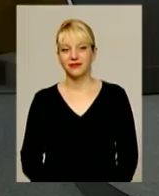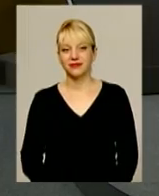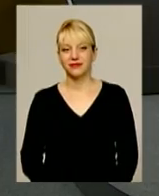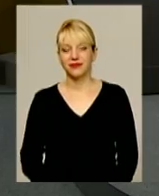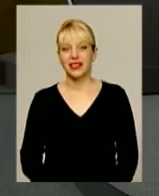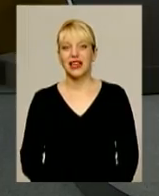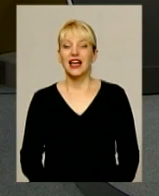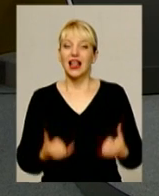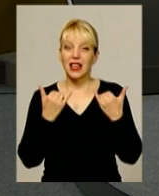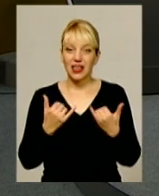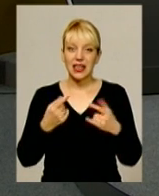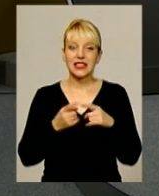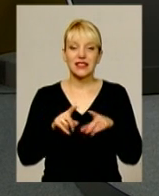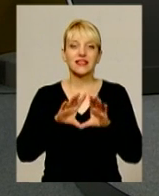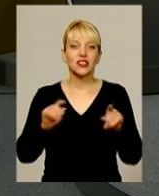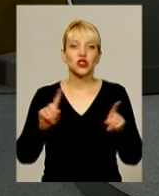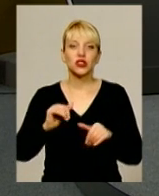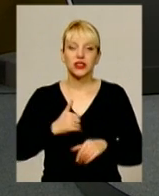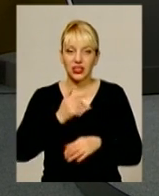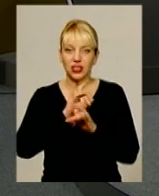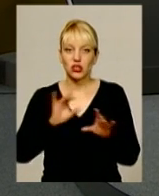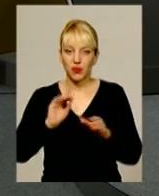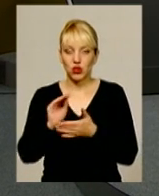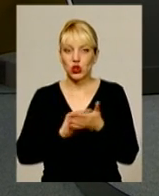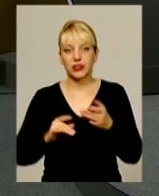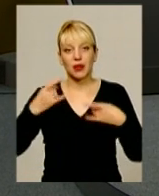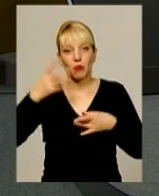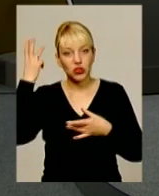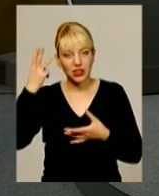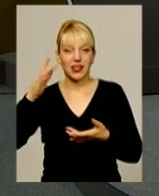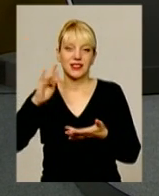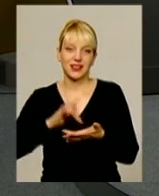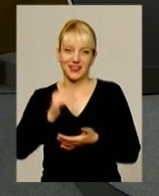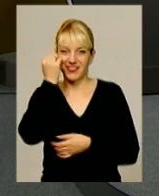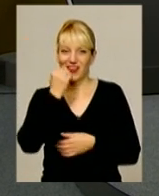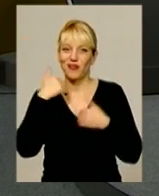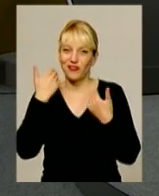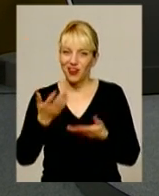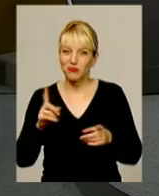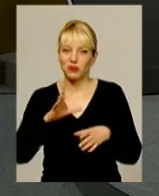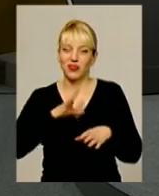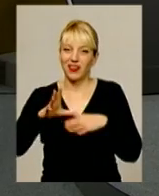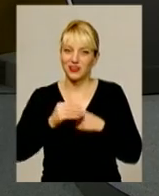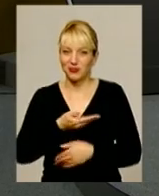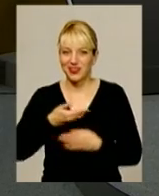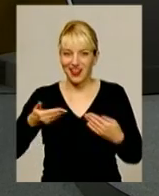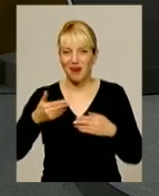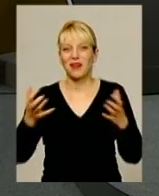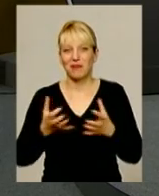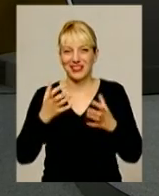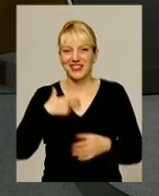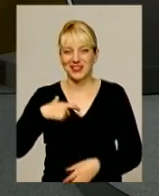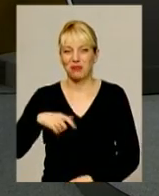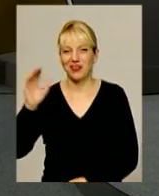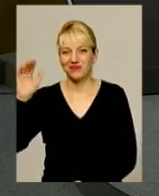І наразі це все, про що хотіли розповісти журналісти телеканалу «Поділля Центр». Дякуємо, що були разом із нами. Бережіть себе.